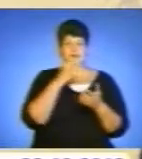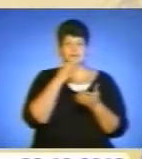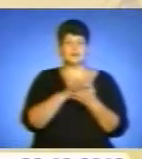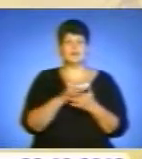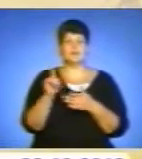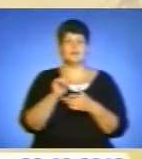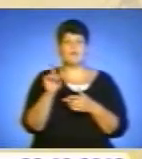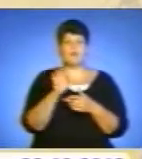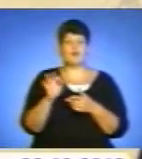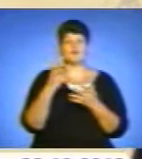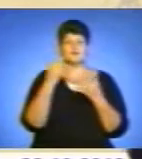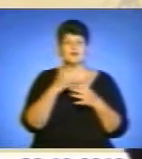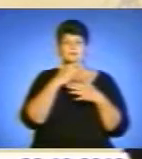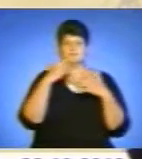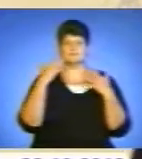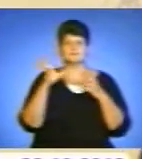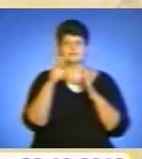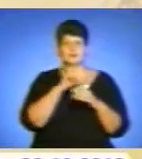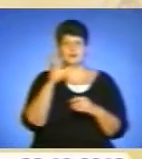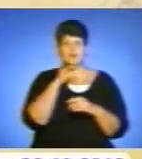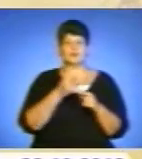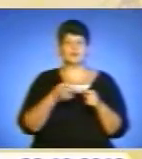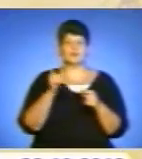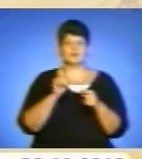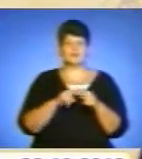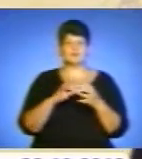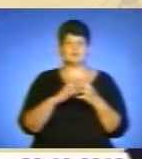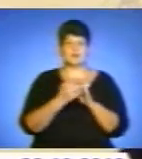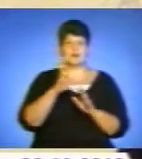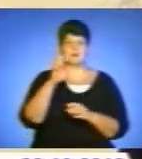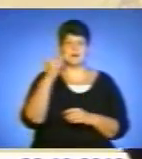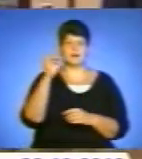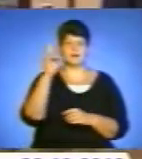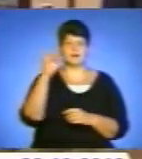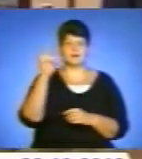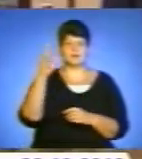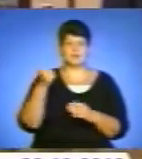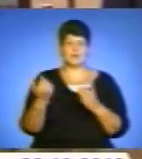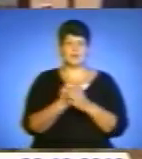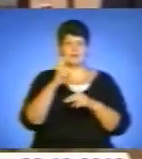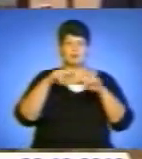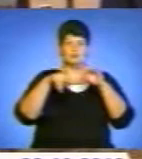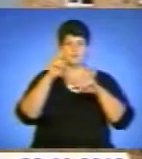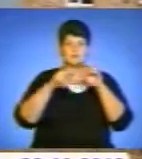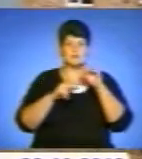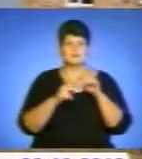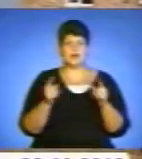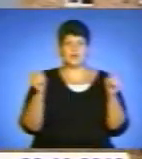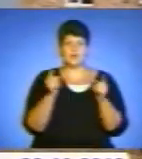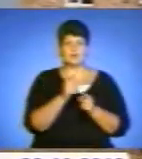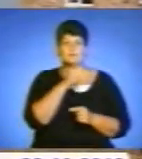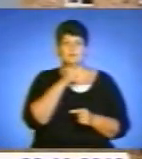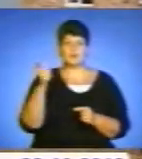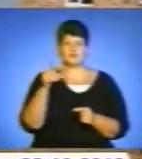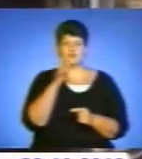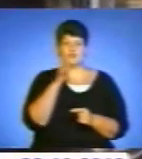також ще в ряді крадіжок в цьому мікрорайоні села Байківці, якраз на новобудовах. Вражає те, що за досить короткий проміжок часу